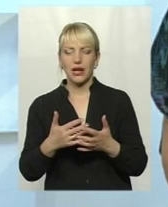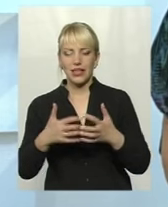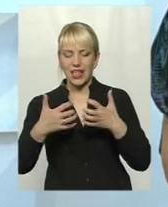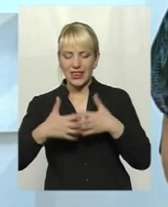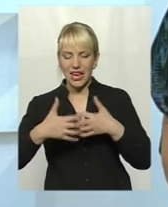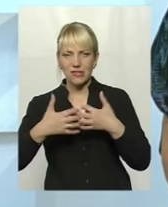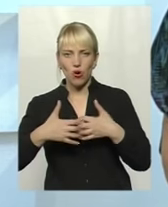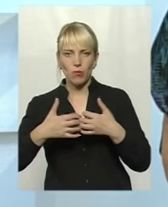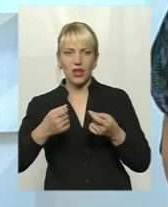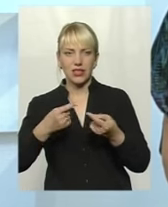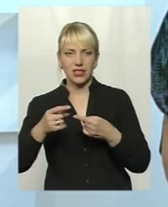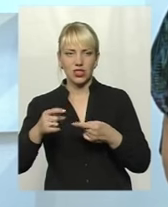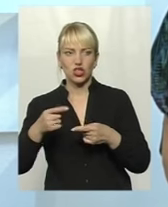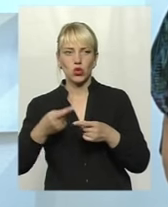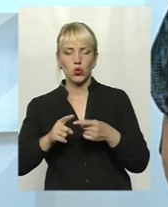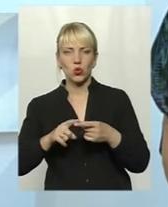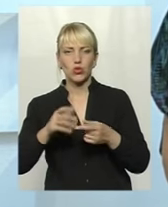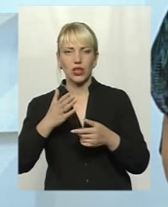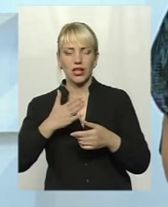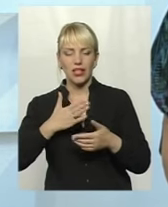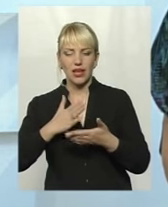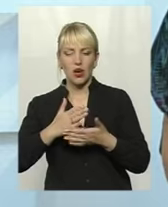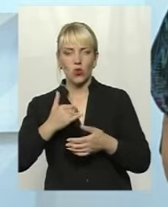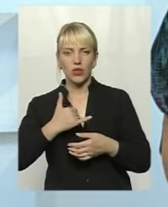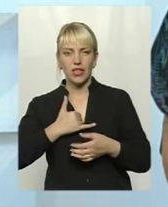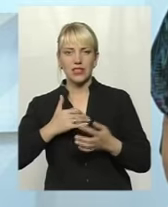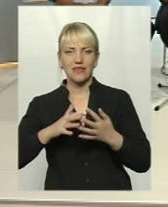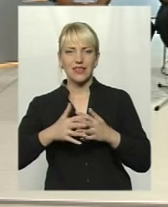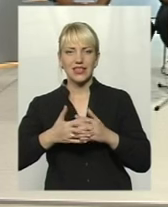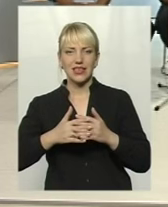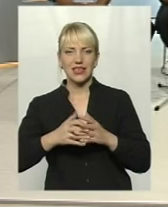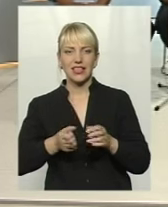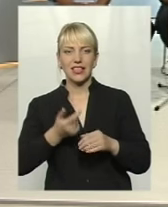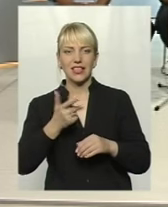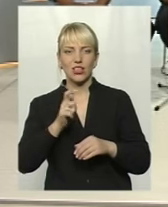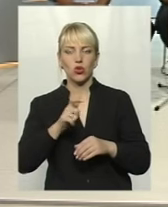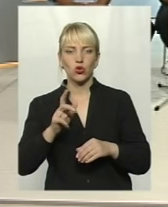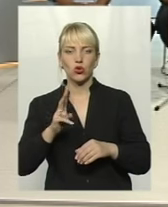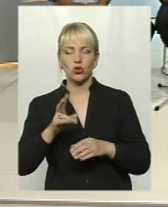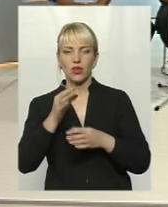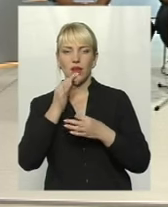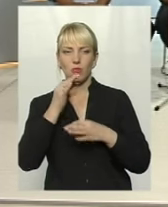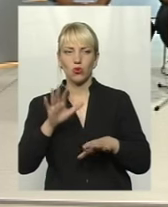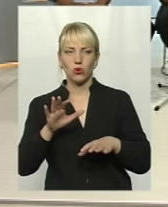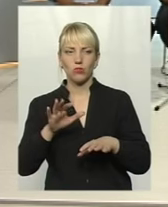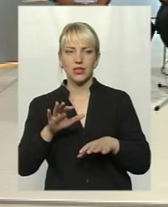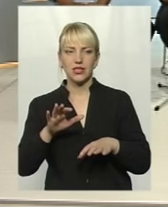остане. Просто тут є, в нас в селі, скажемо, декілька чоловік, яким не подобаються,